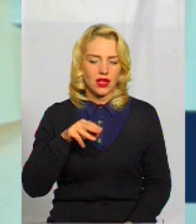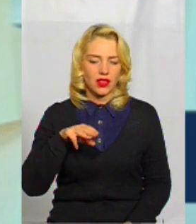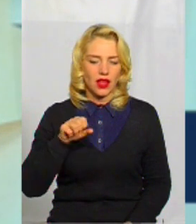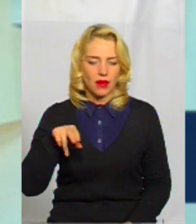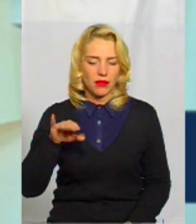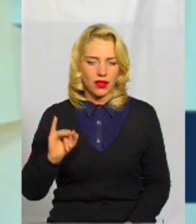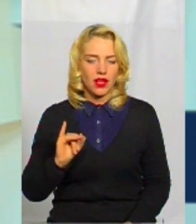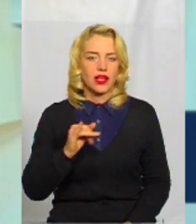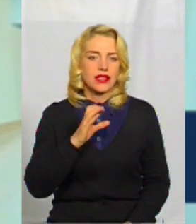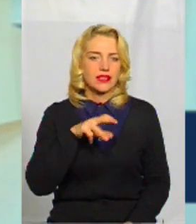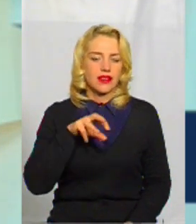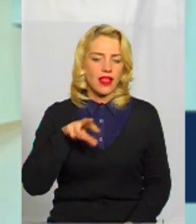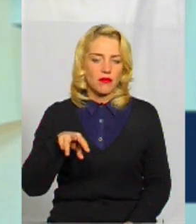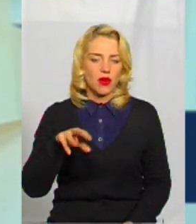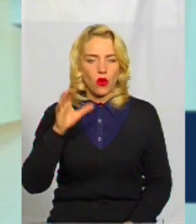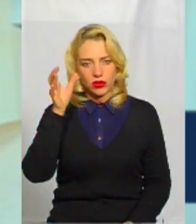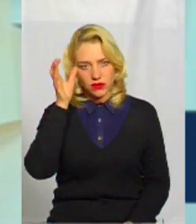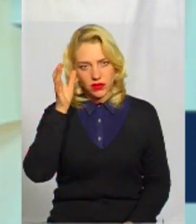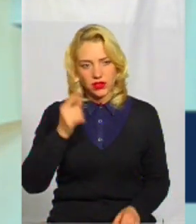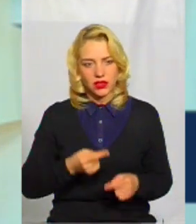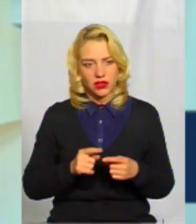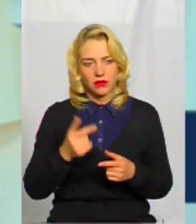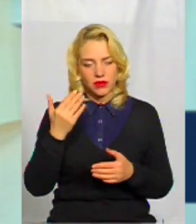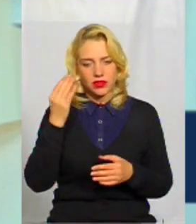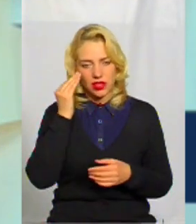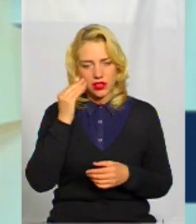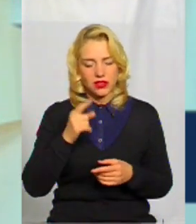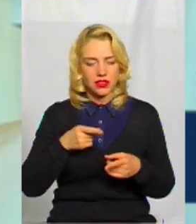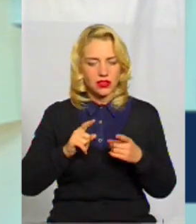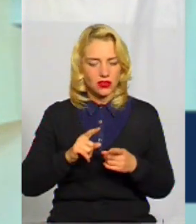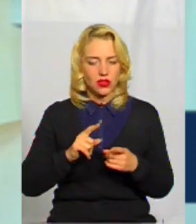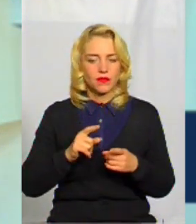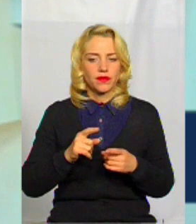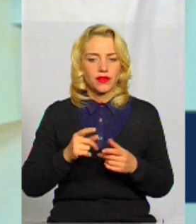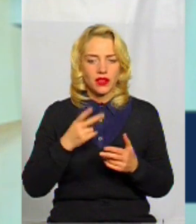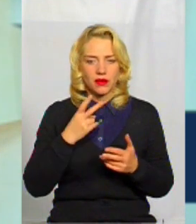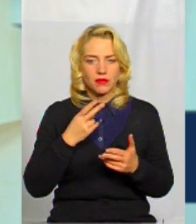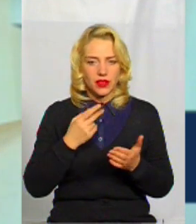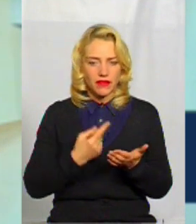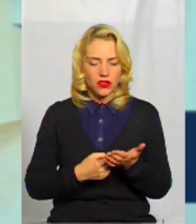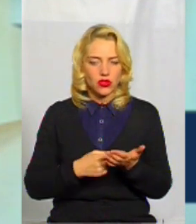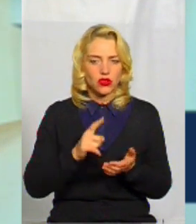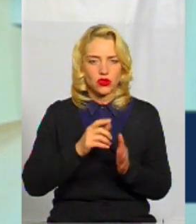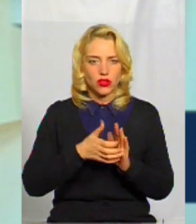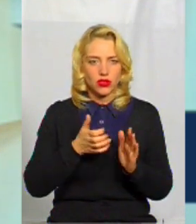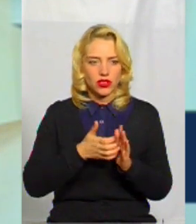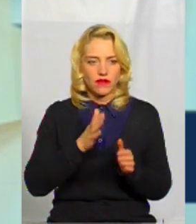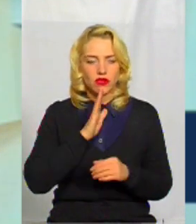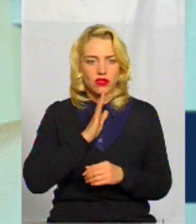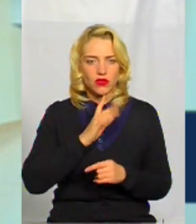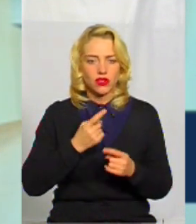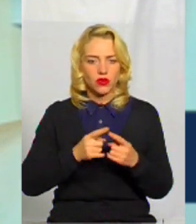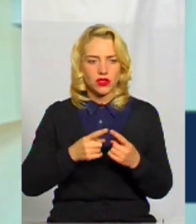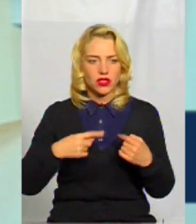стем освіту теж. Їм здається, і це дійсно підтверджено, що недостатньо дівчаток, жінок у цих сферах, і це